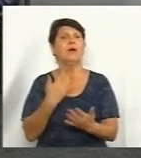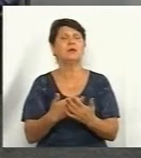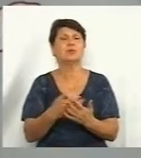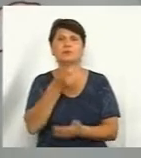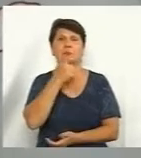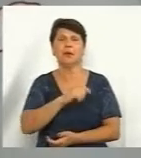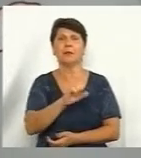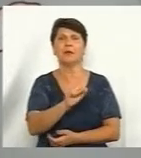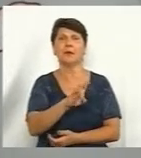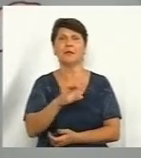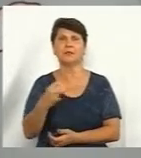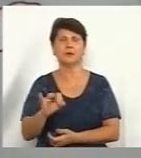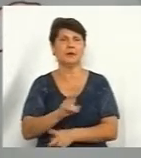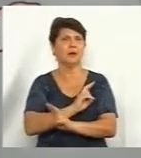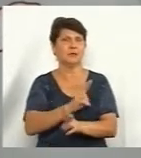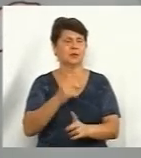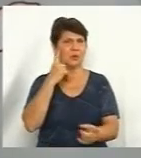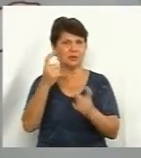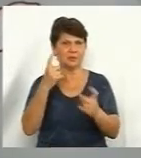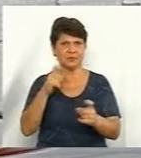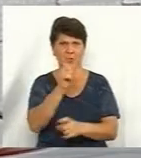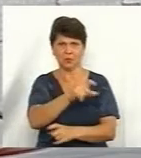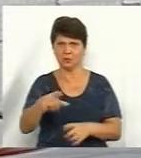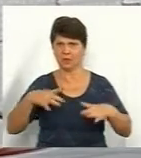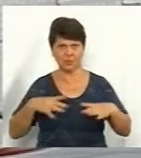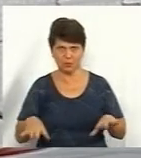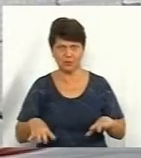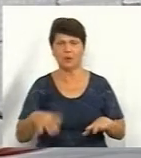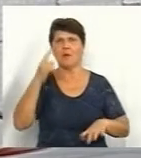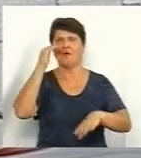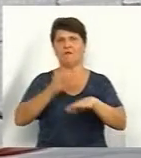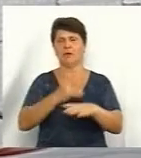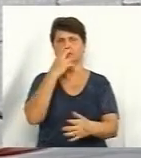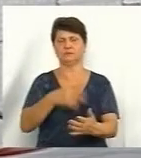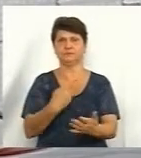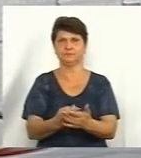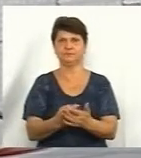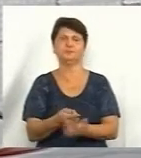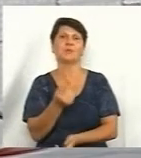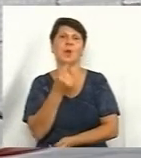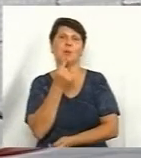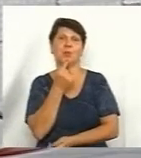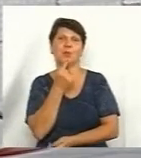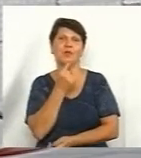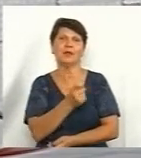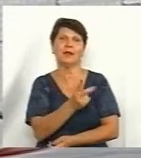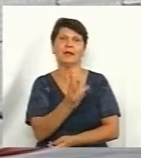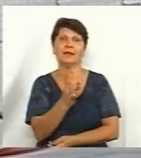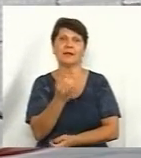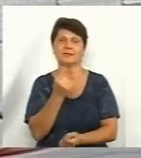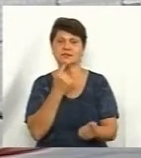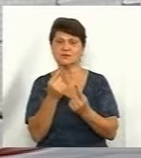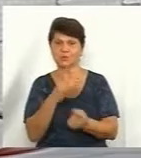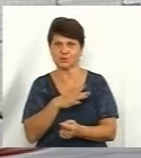не інформував громади, поставили перед фактом? Пробували кілька разів розмовляти, але ми ж